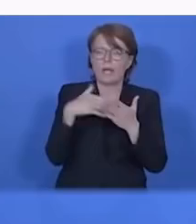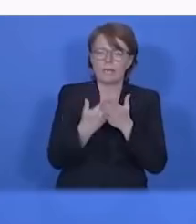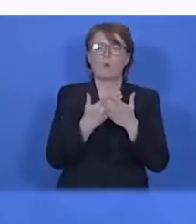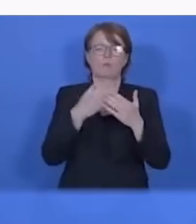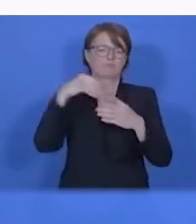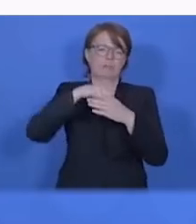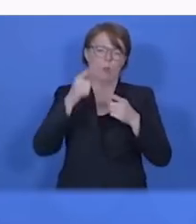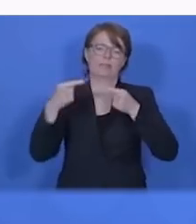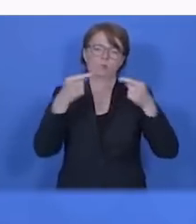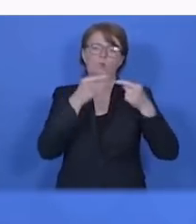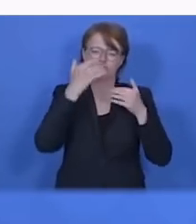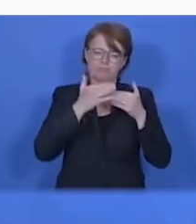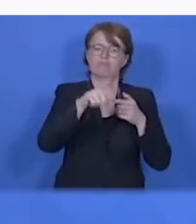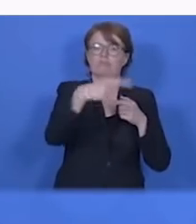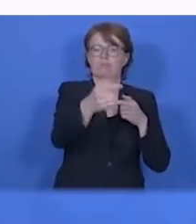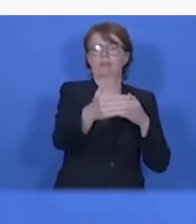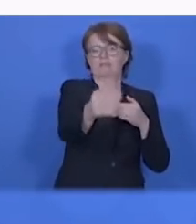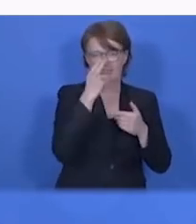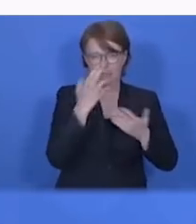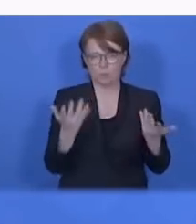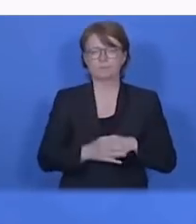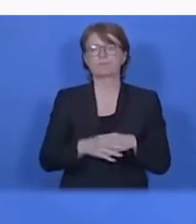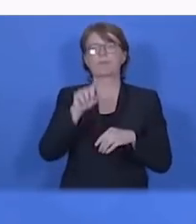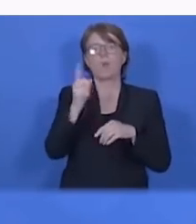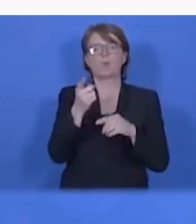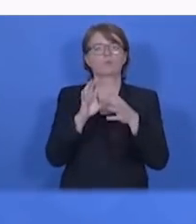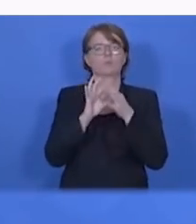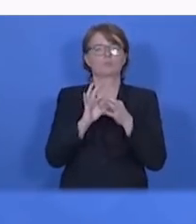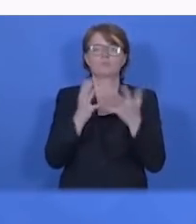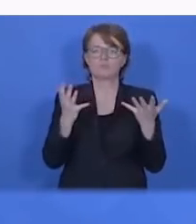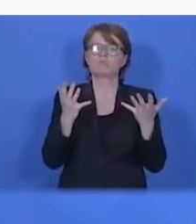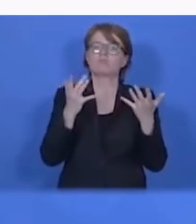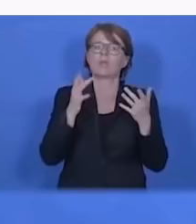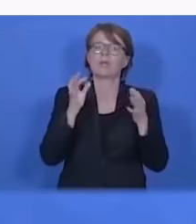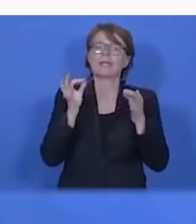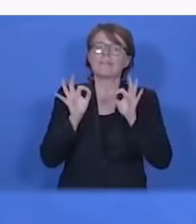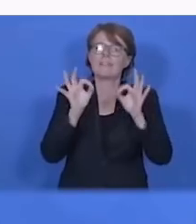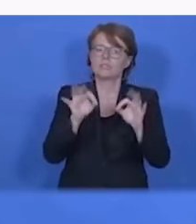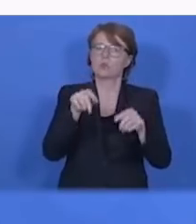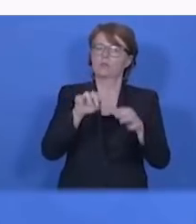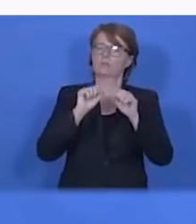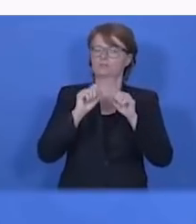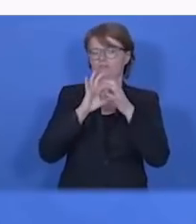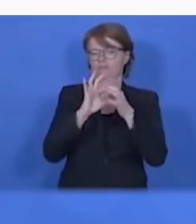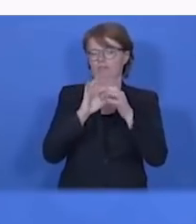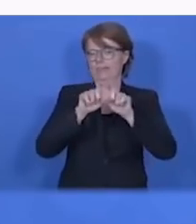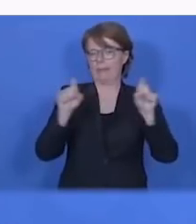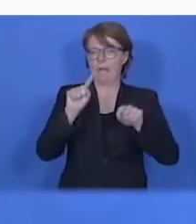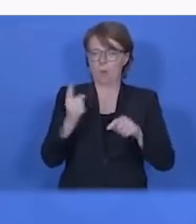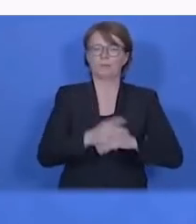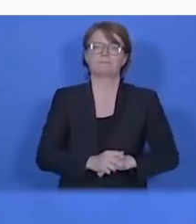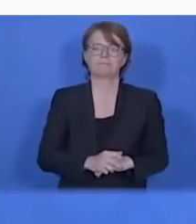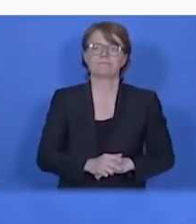اینها قلب ما رو آروم میکنه قلب خداوند ما رو خوشحال میکنه شب خویی روز خویی براتون آرزم میکنم